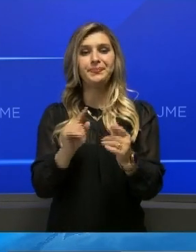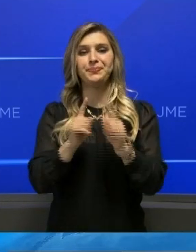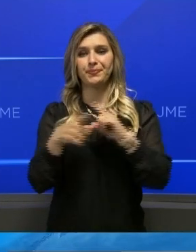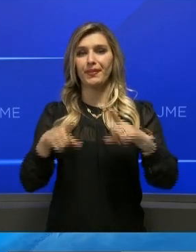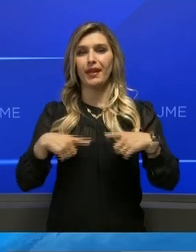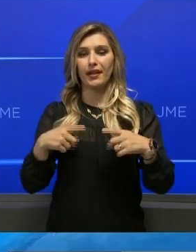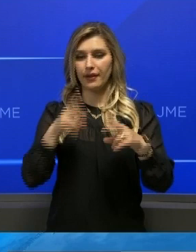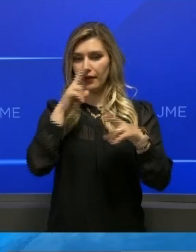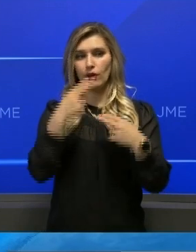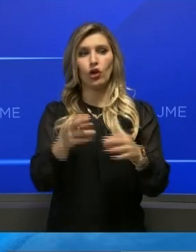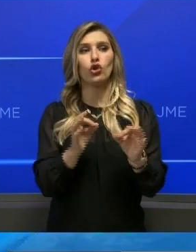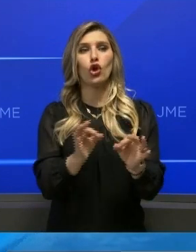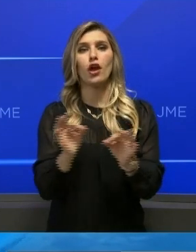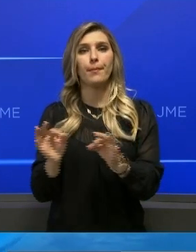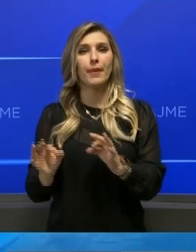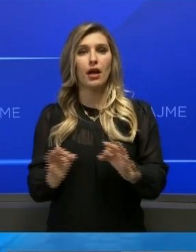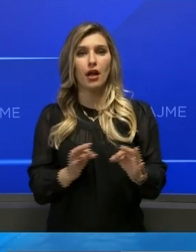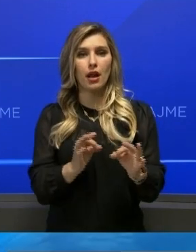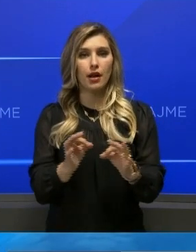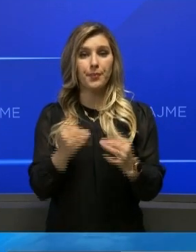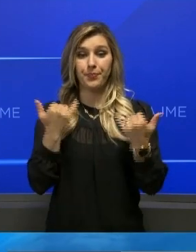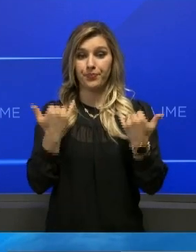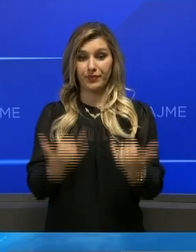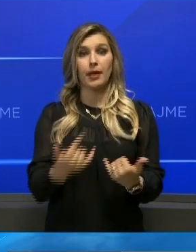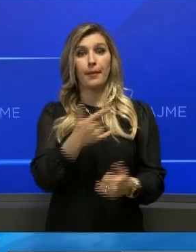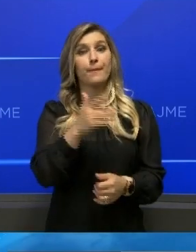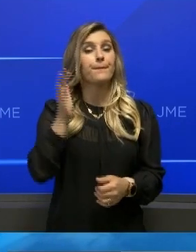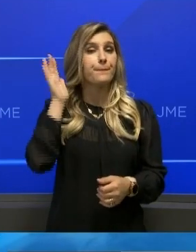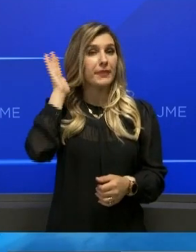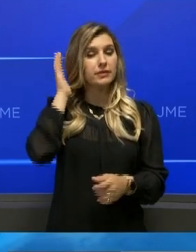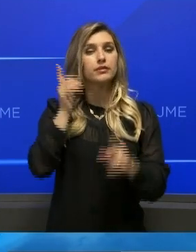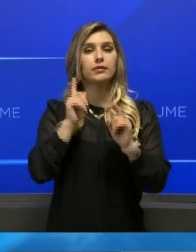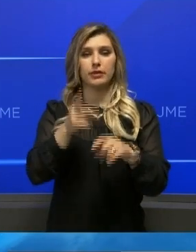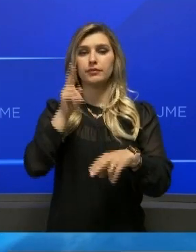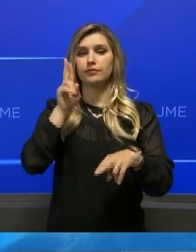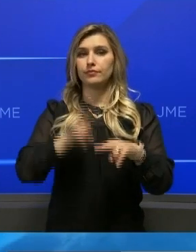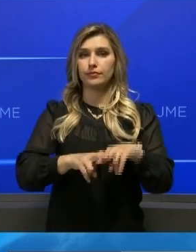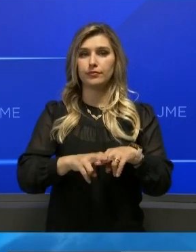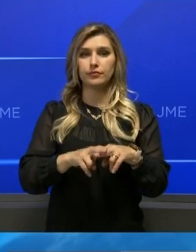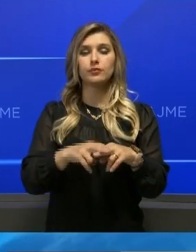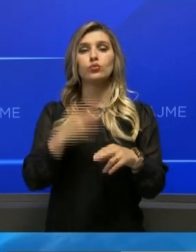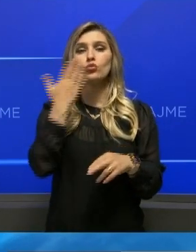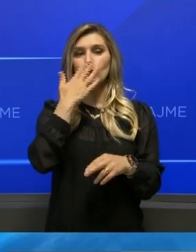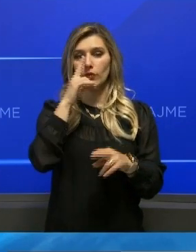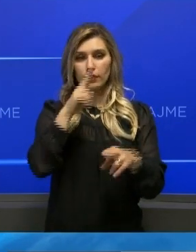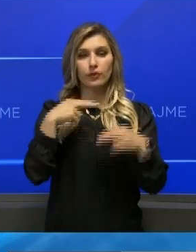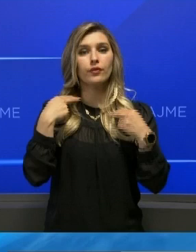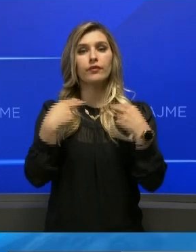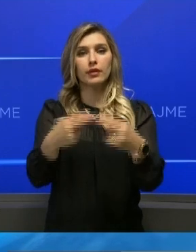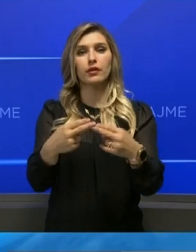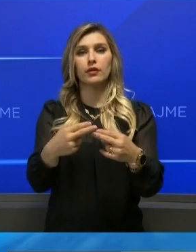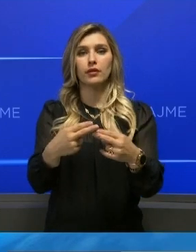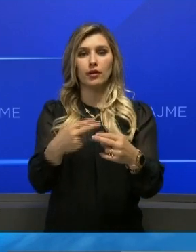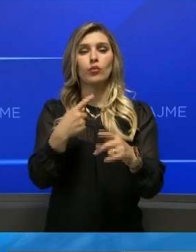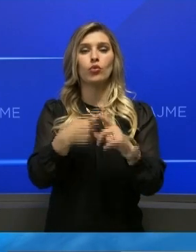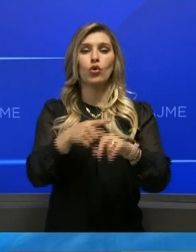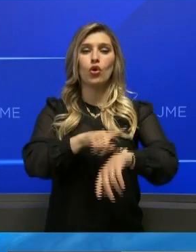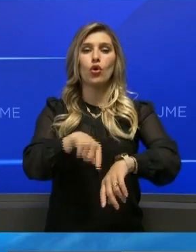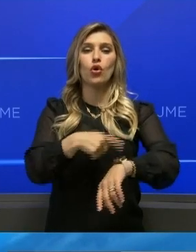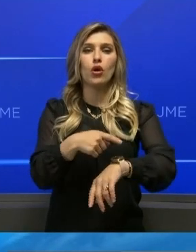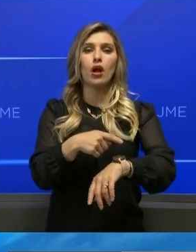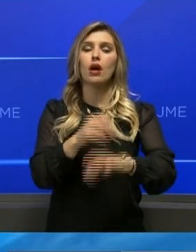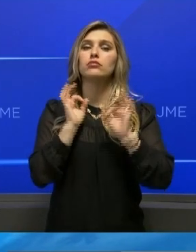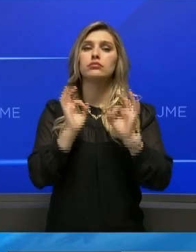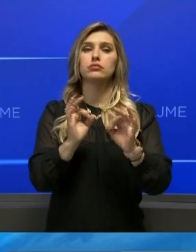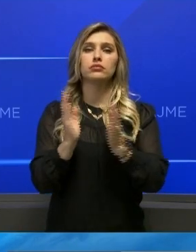këthy normalitetit, Ministria që nga dita e handë marë vendim dhe msimit të zhvillot në objekte shkollore dhe me orartë të plot.